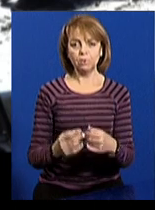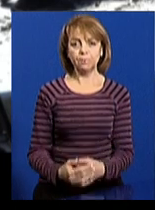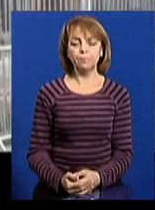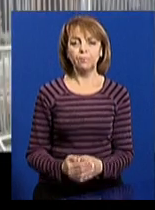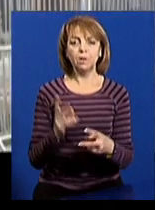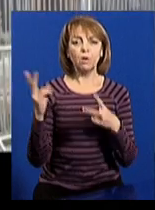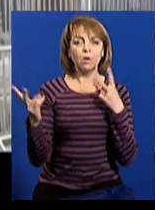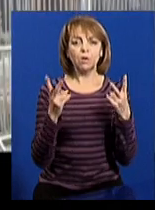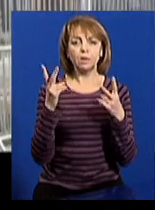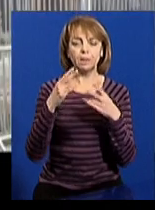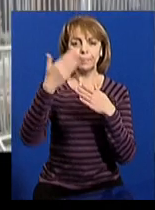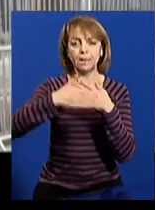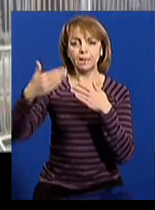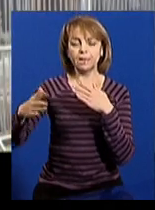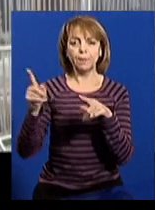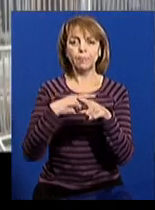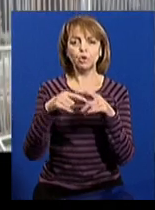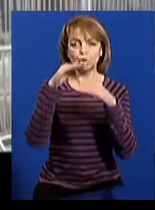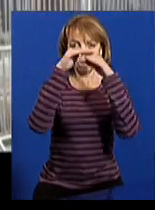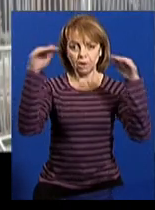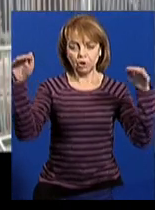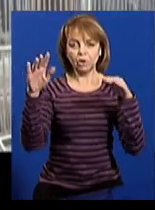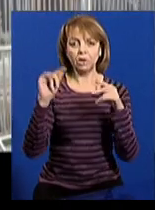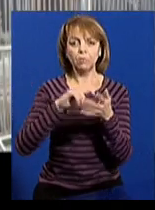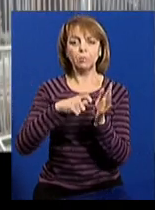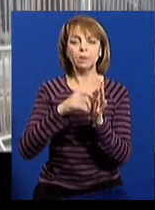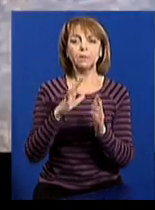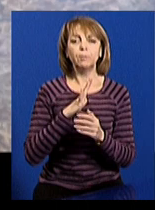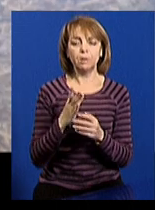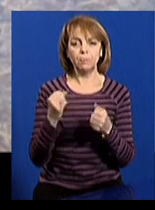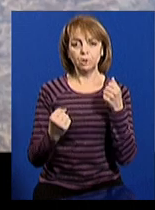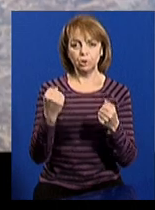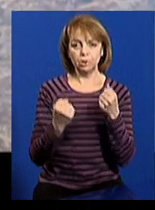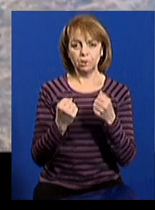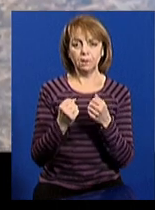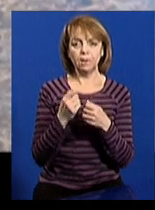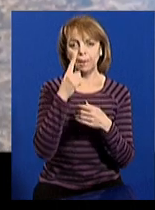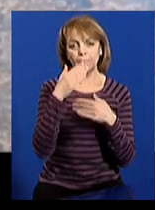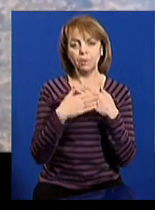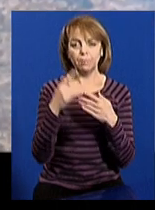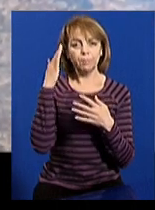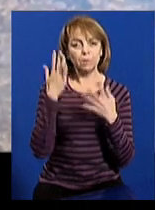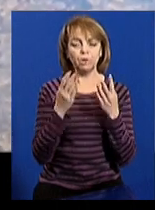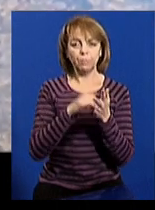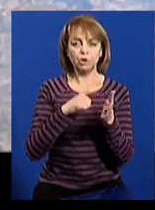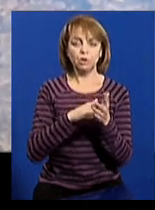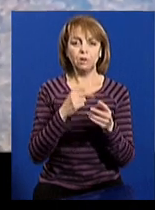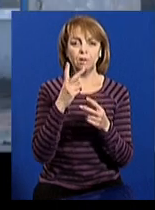Горіло перекриття між кровлею та приміщеннями, де знаходилися автомобіли. Попередня причина розглядається